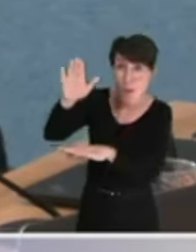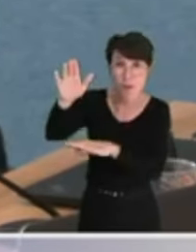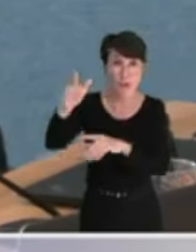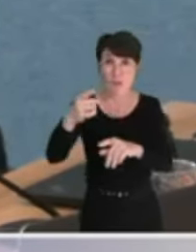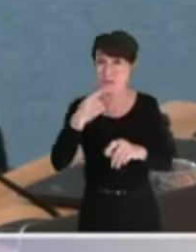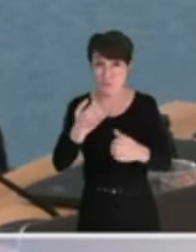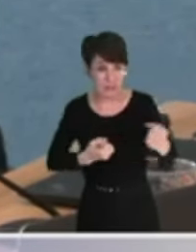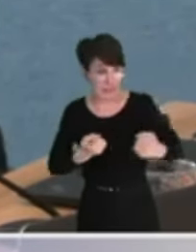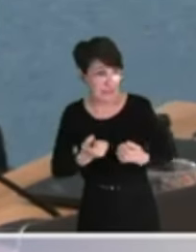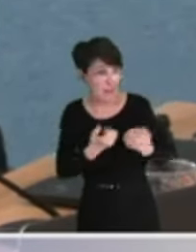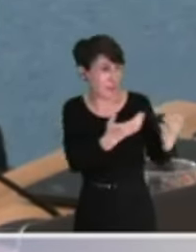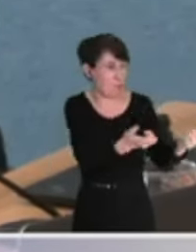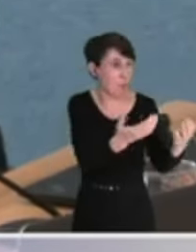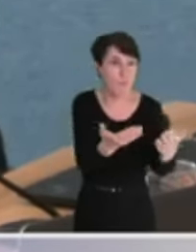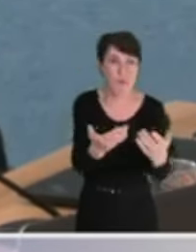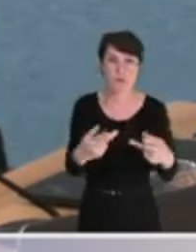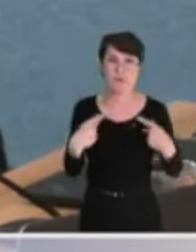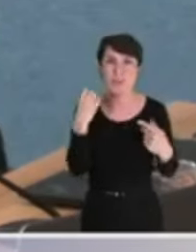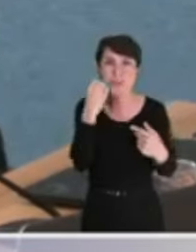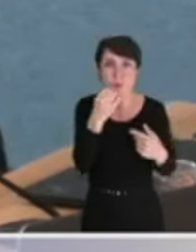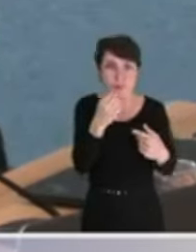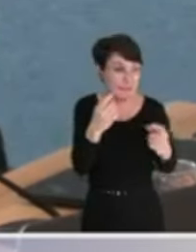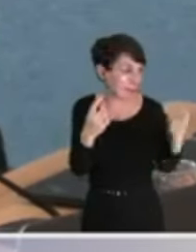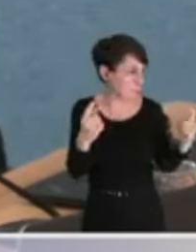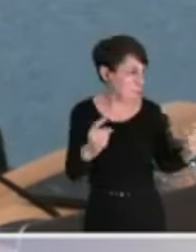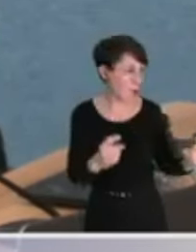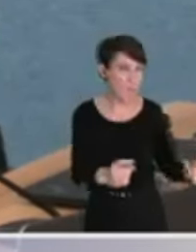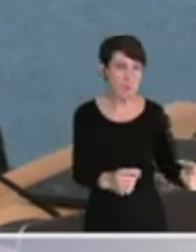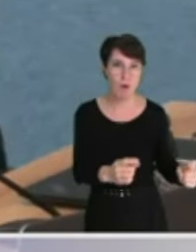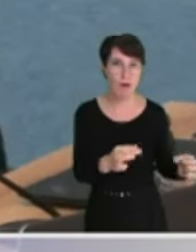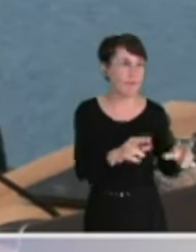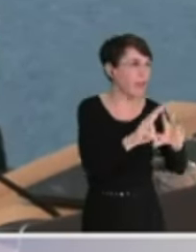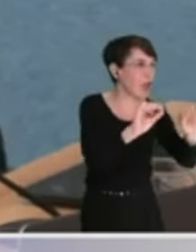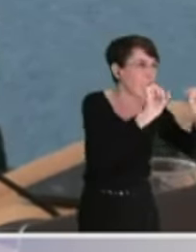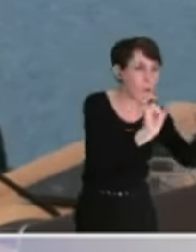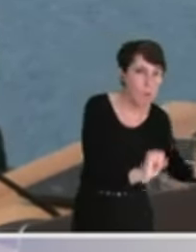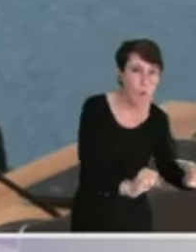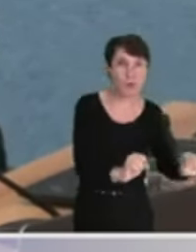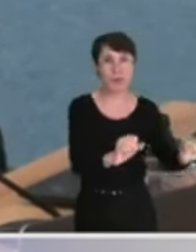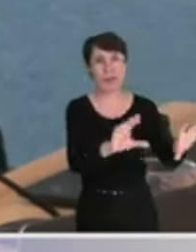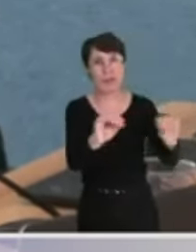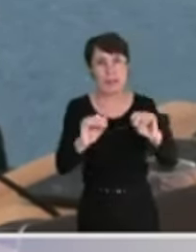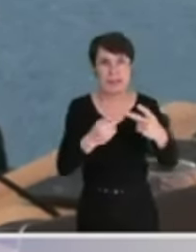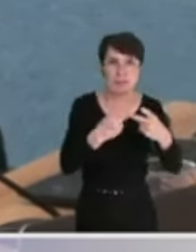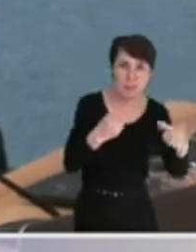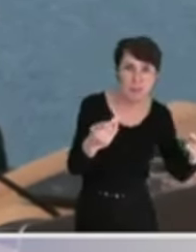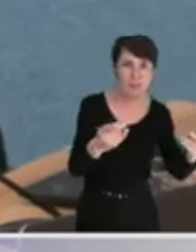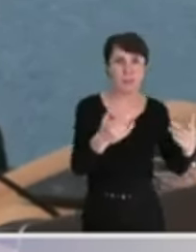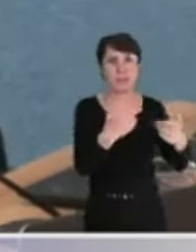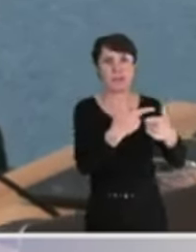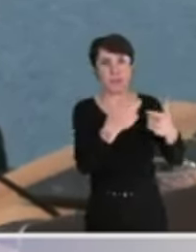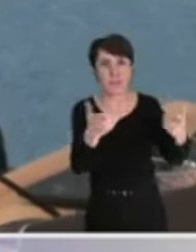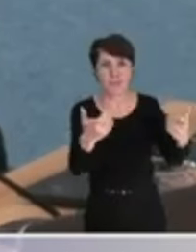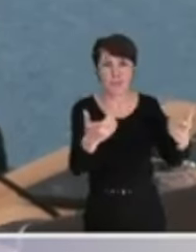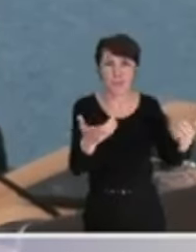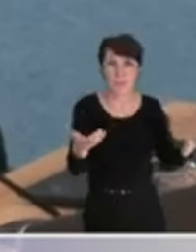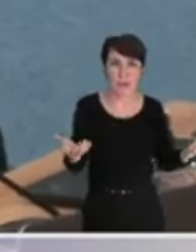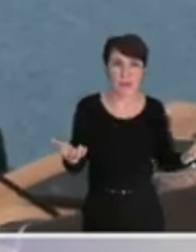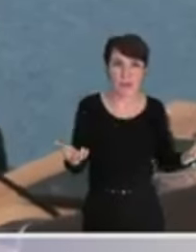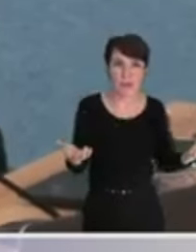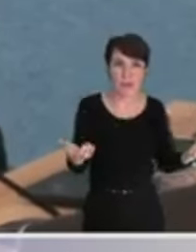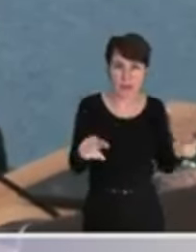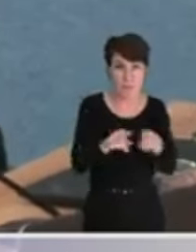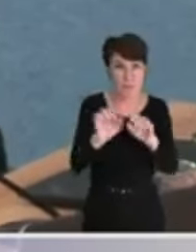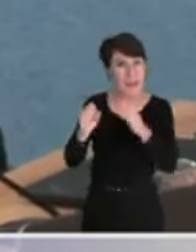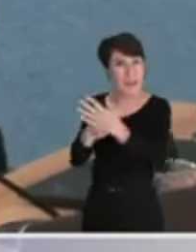quotidien qu'attendent les grenoblois en matière de propreté, de sécurité, d'entretien, d'espace public. Ce qui est vrai pour vous, c'est vrai pour la